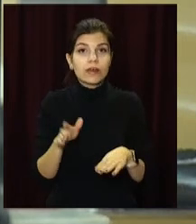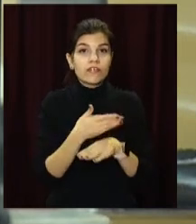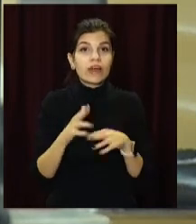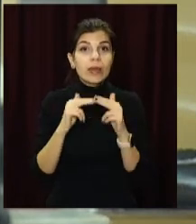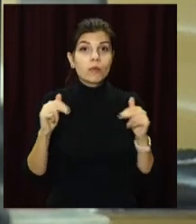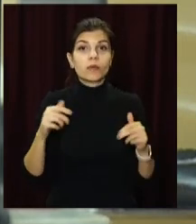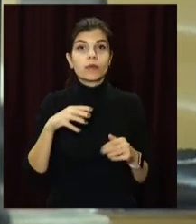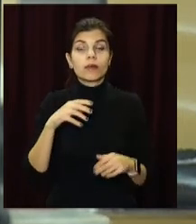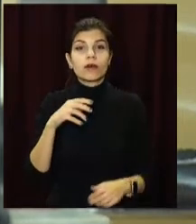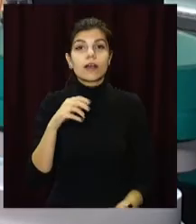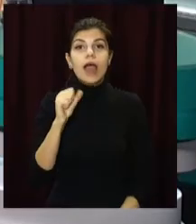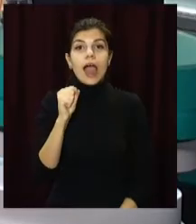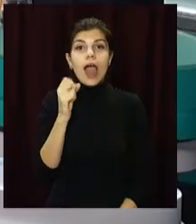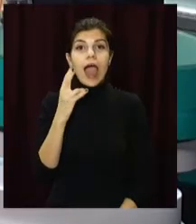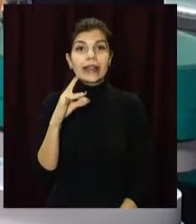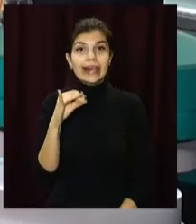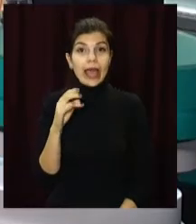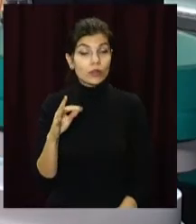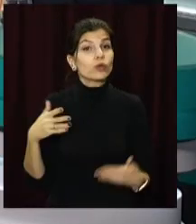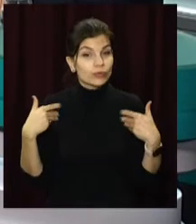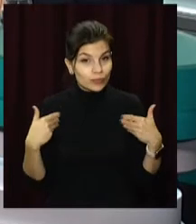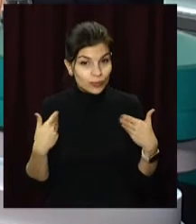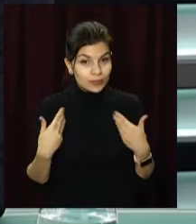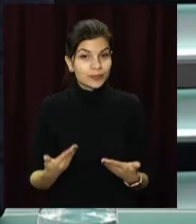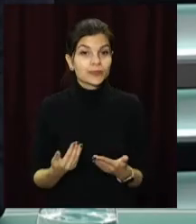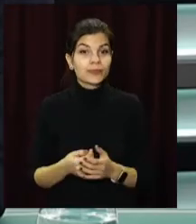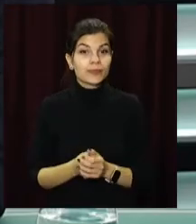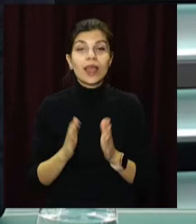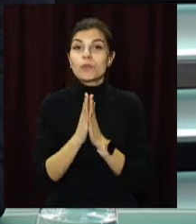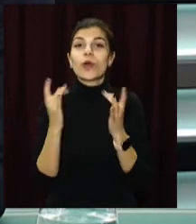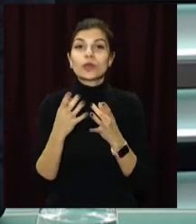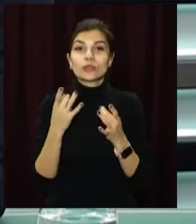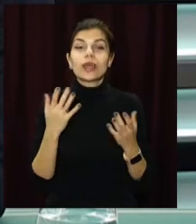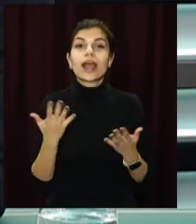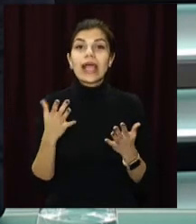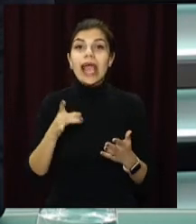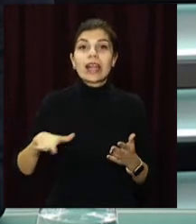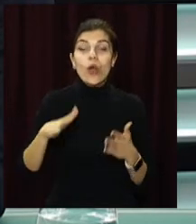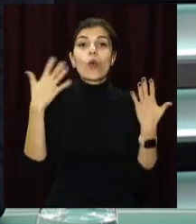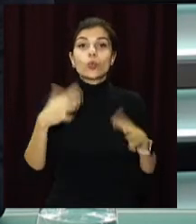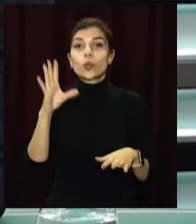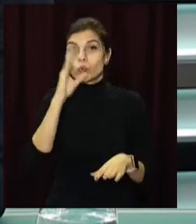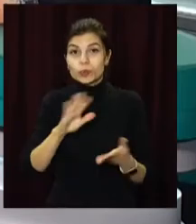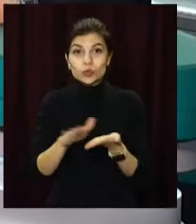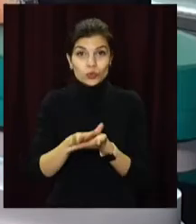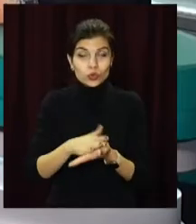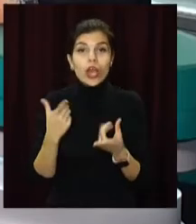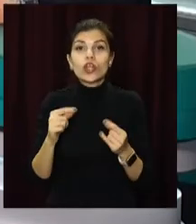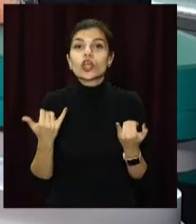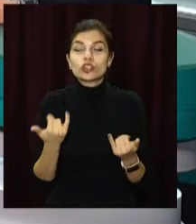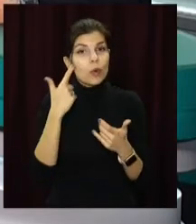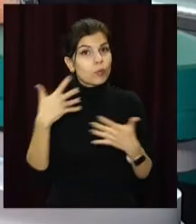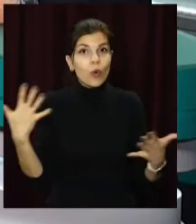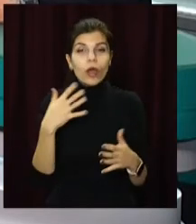Дніпровської міськради Антоном Андрієнком. Доброго дня, Антоне. Розкажіть, будь ласка, які райони вже встигли розчистити, де зараз працює